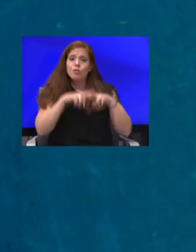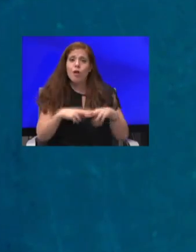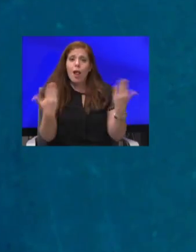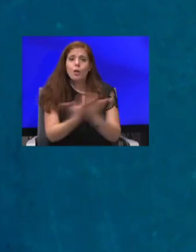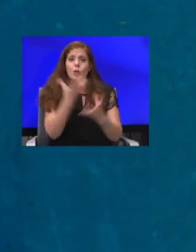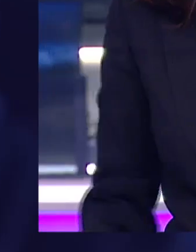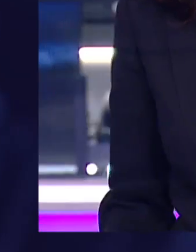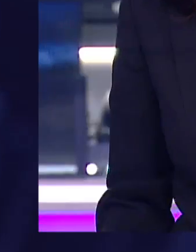ערב טוב דוריה.